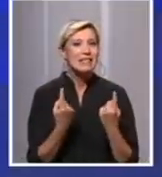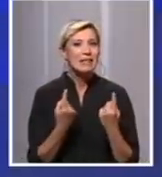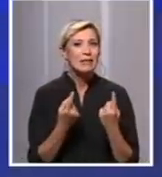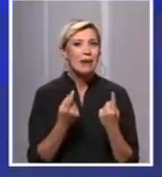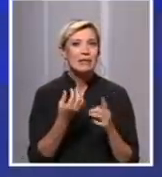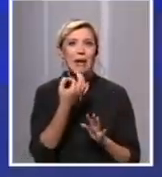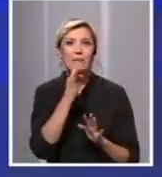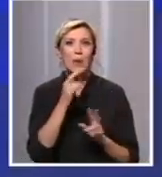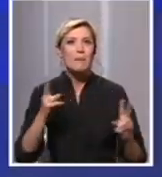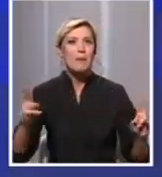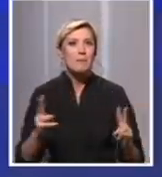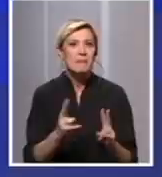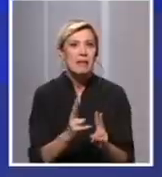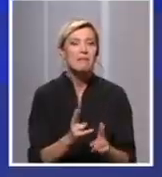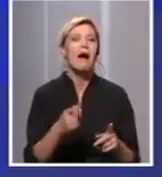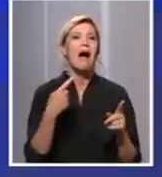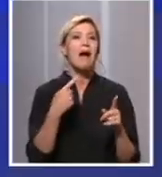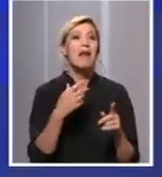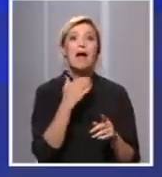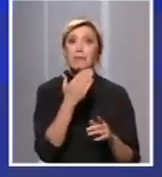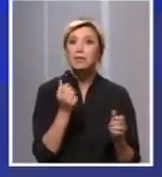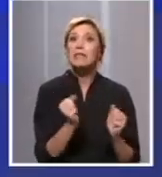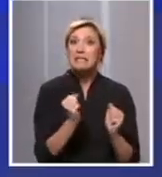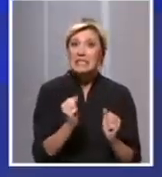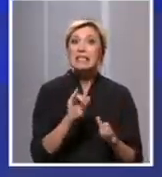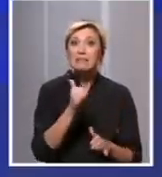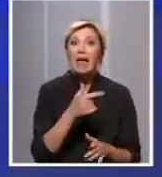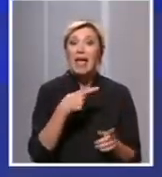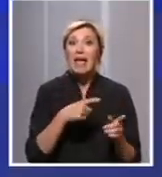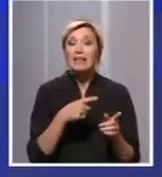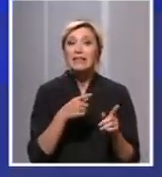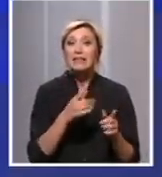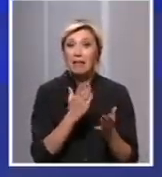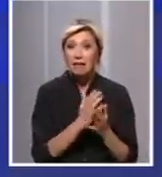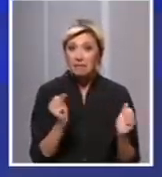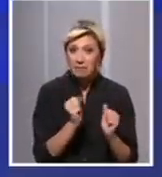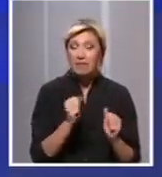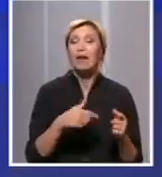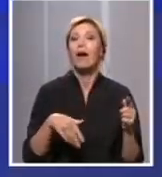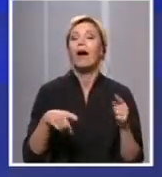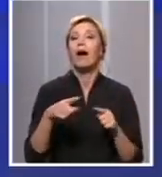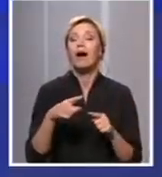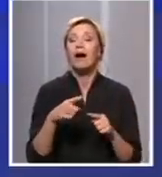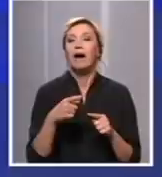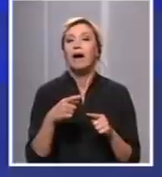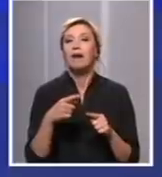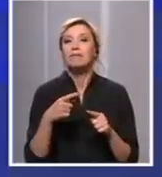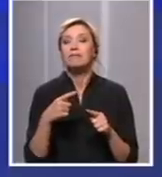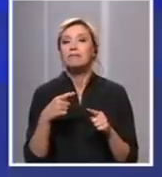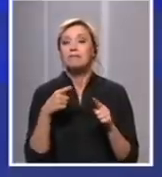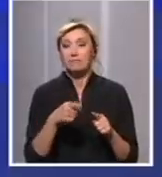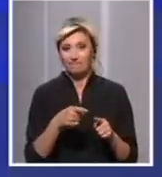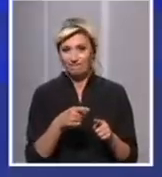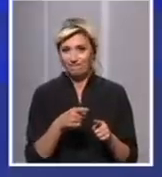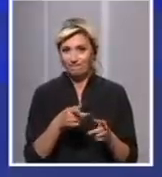vidu da se radilo o zimskom periodu kada je sezona respiratornih infekcija i kada u